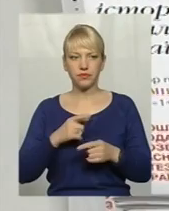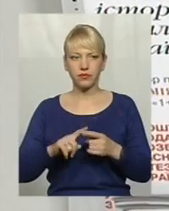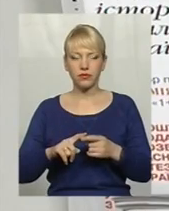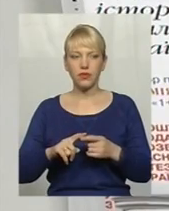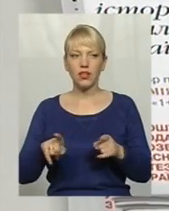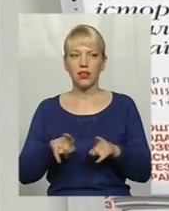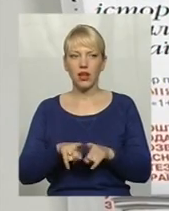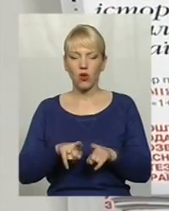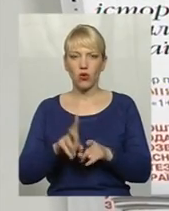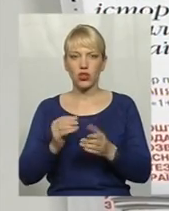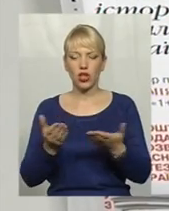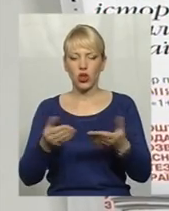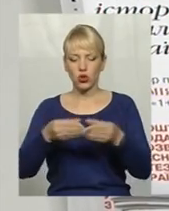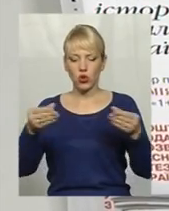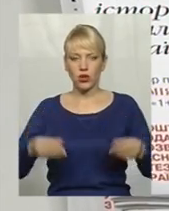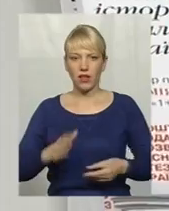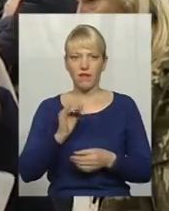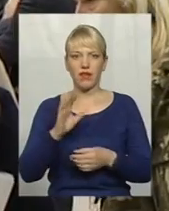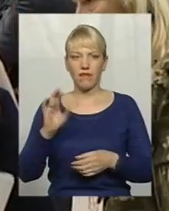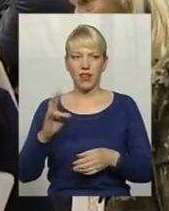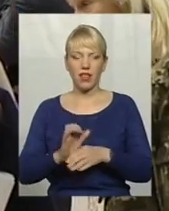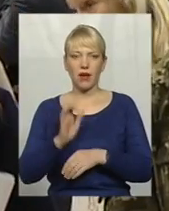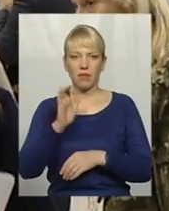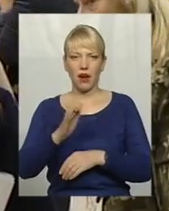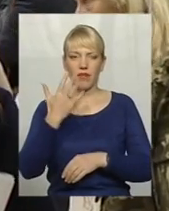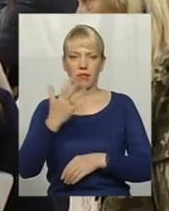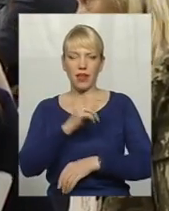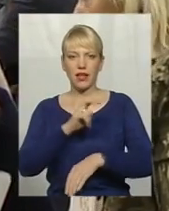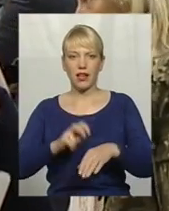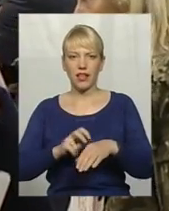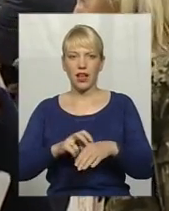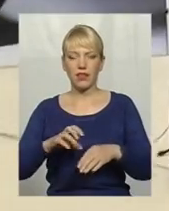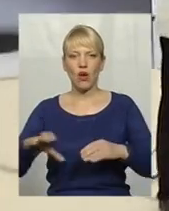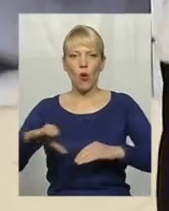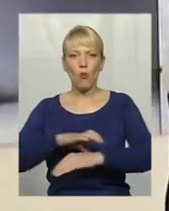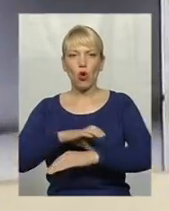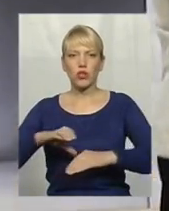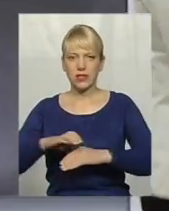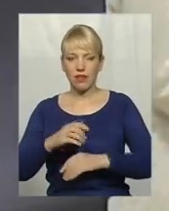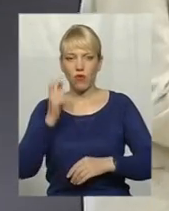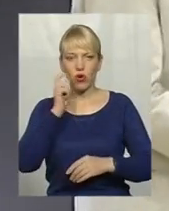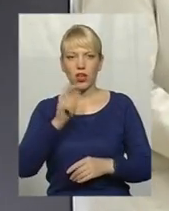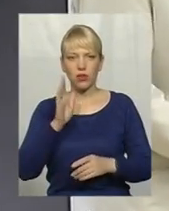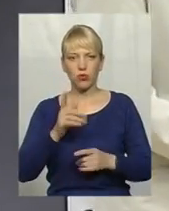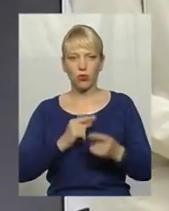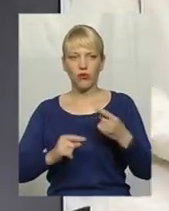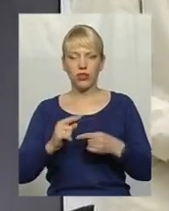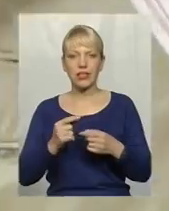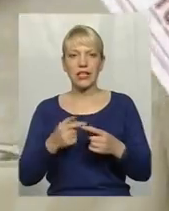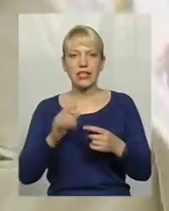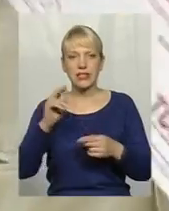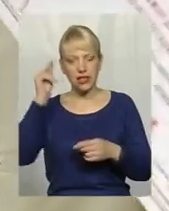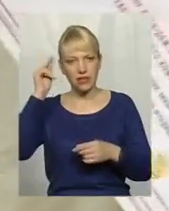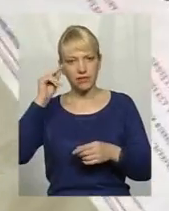країна. На Лавіва на навчання до Канади відправили п'ять лікарів-протезистів. В Україну вони повернуться із можливостю виготовляти біонічні руки.